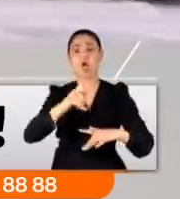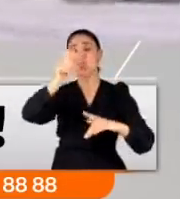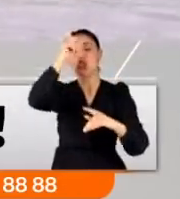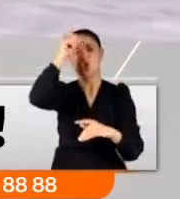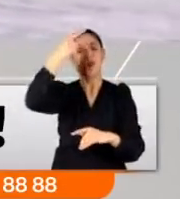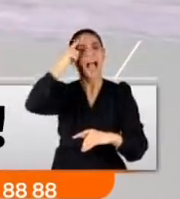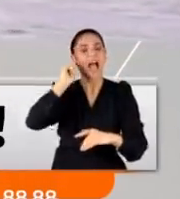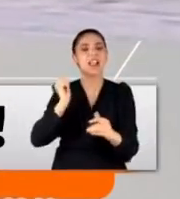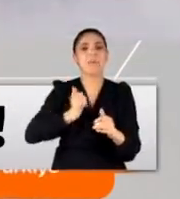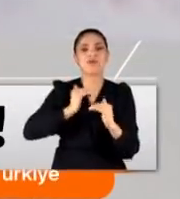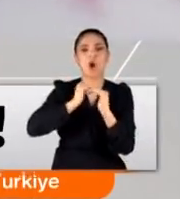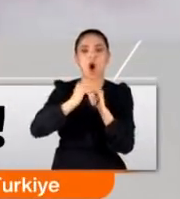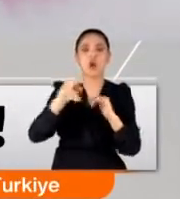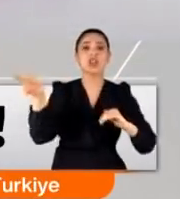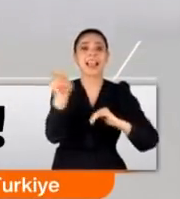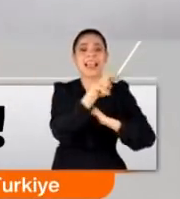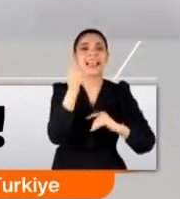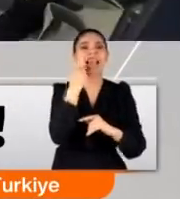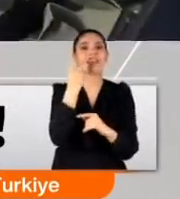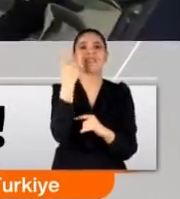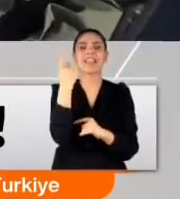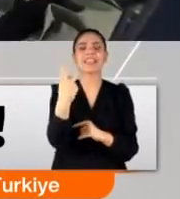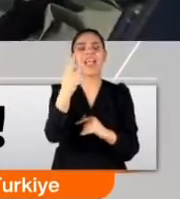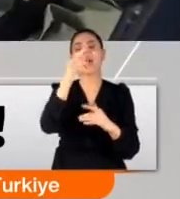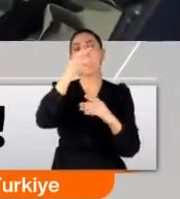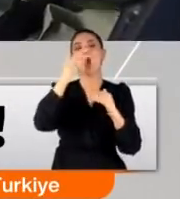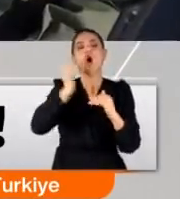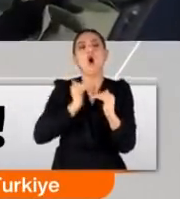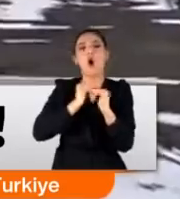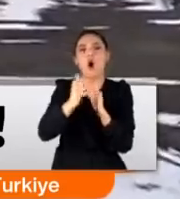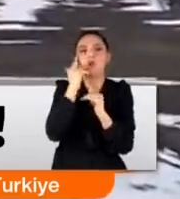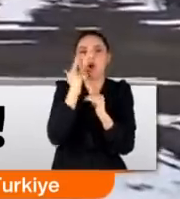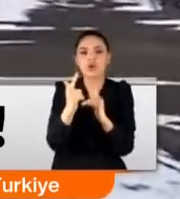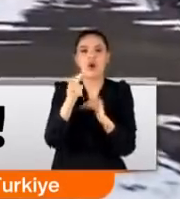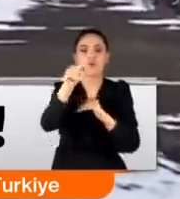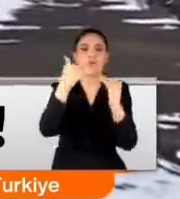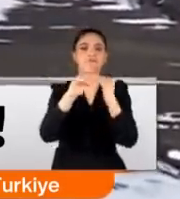orduları Kars'tan iki devlet tek ordu mesajını tüm dünyaya böyle verdi.